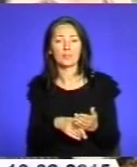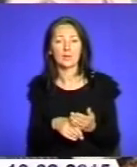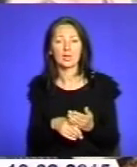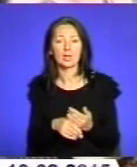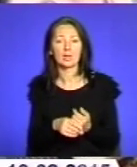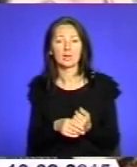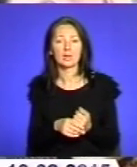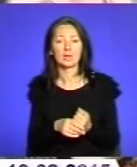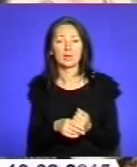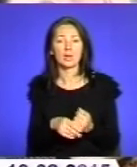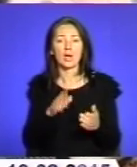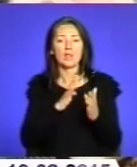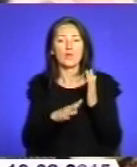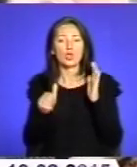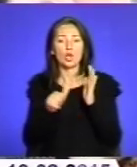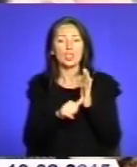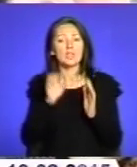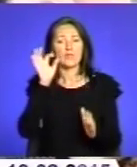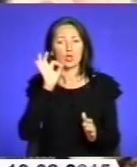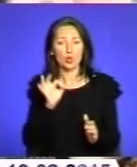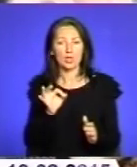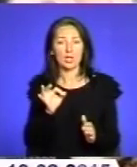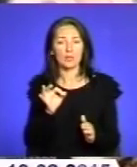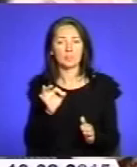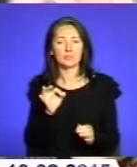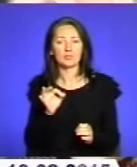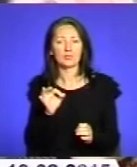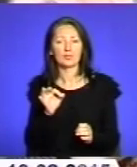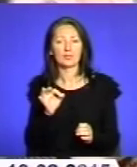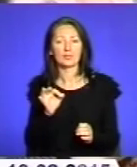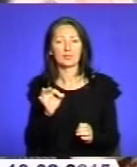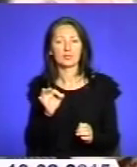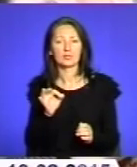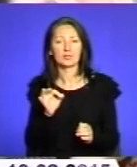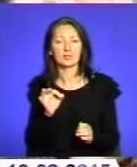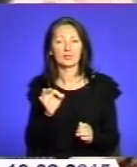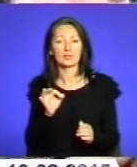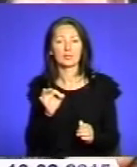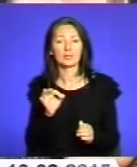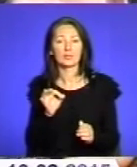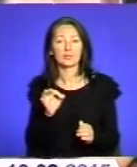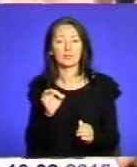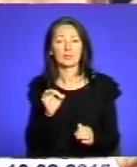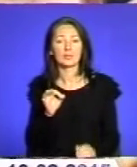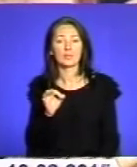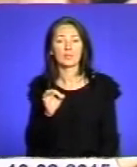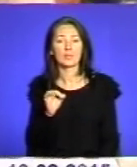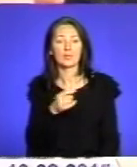96% медицинських